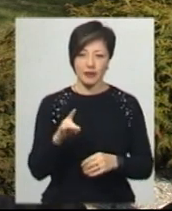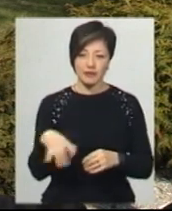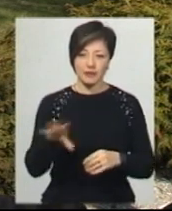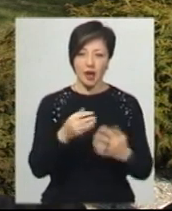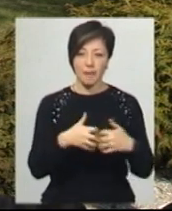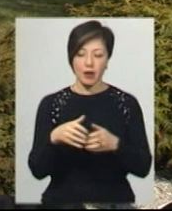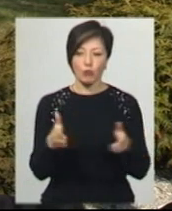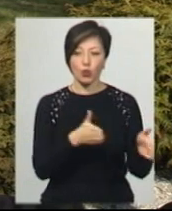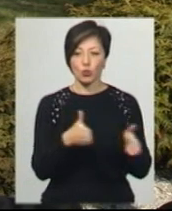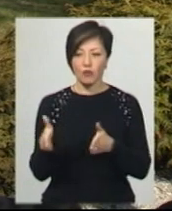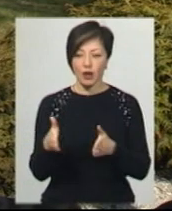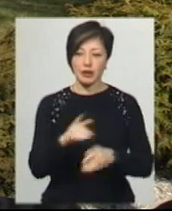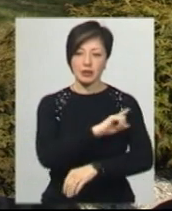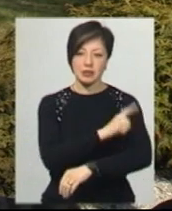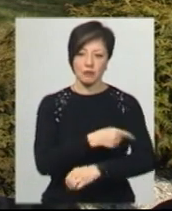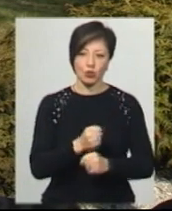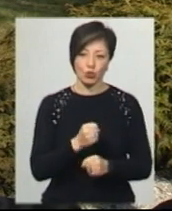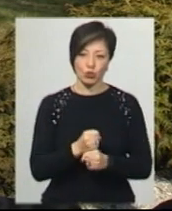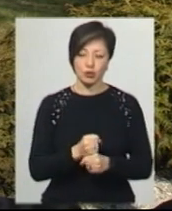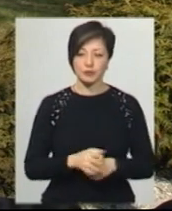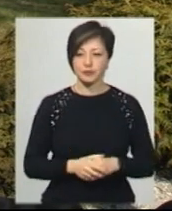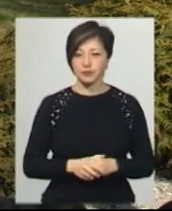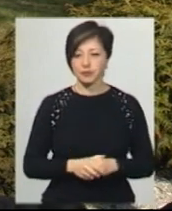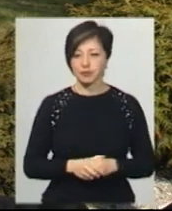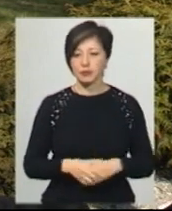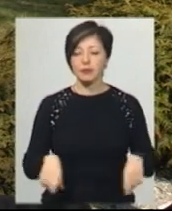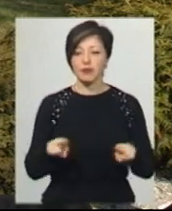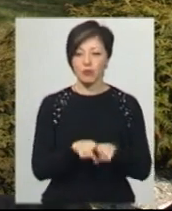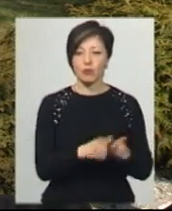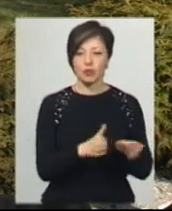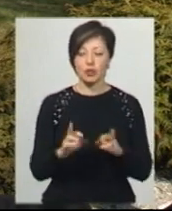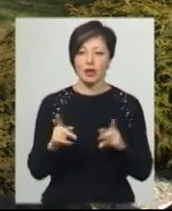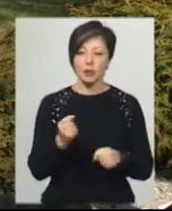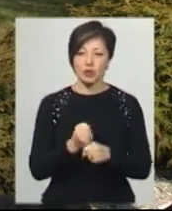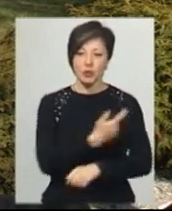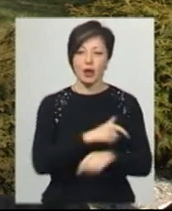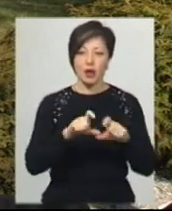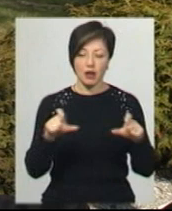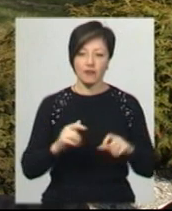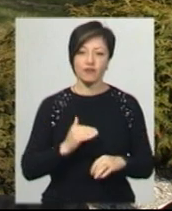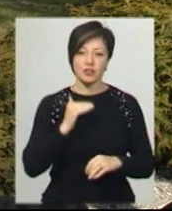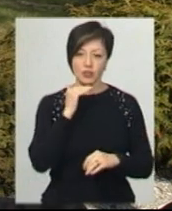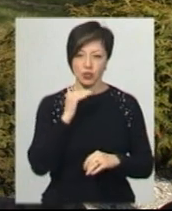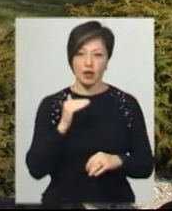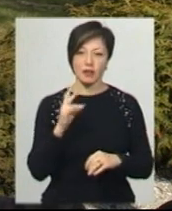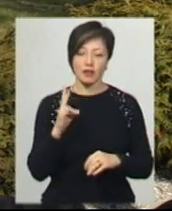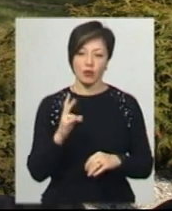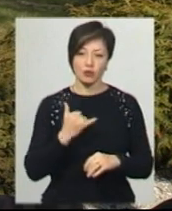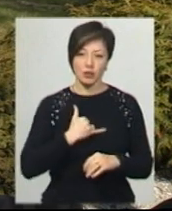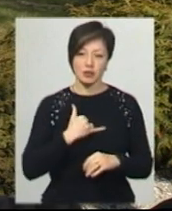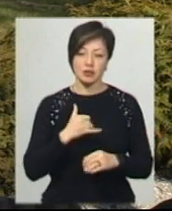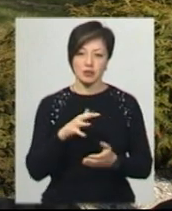підготували їх для інтенсивної роботи. В такому режимі, як зараз працює лікарня, нам їх вистачає, в нас